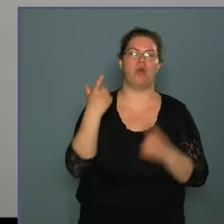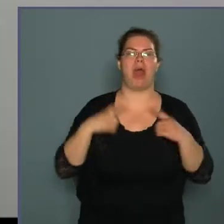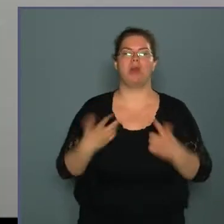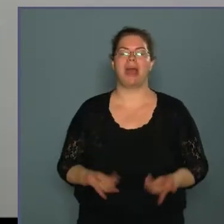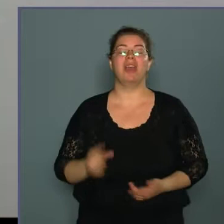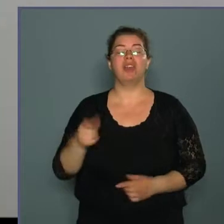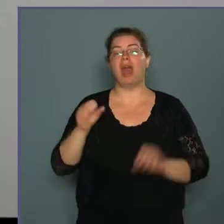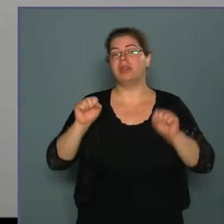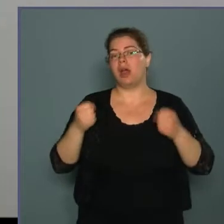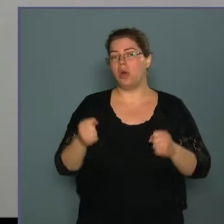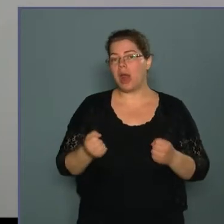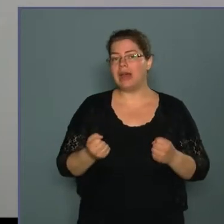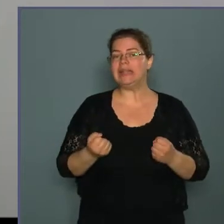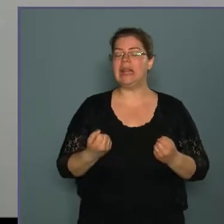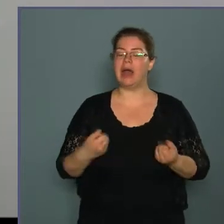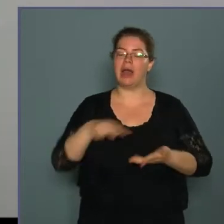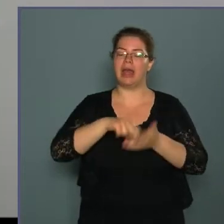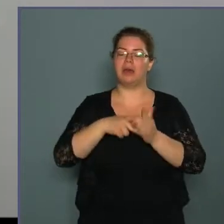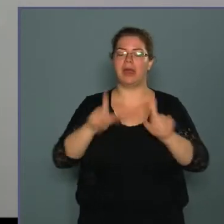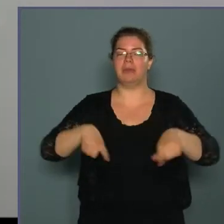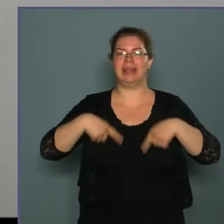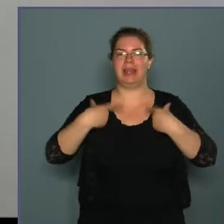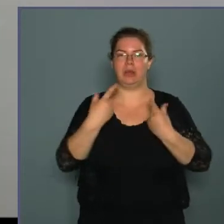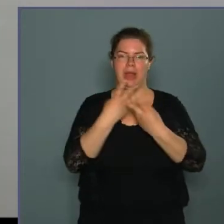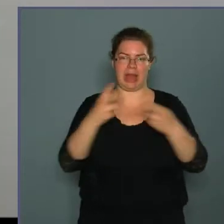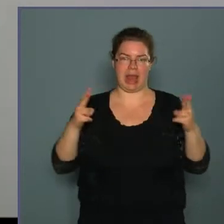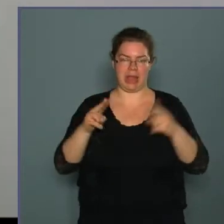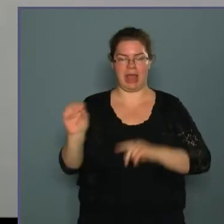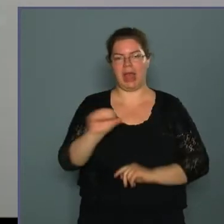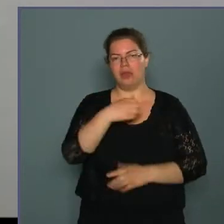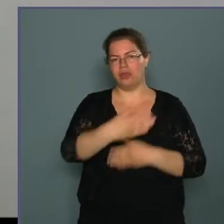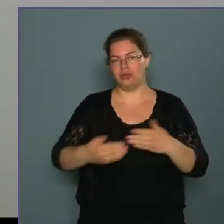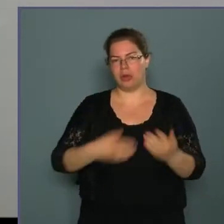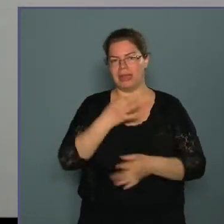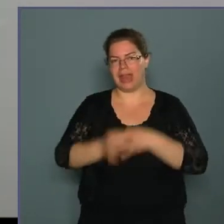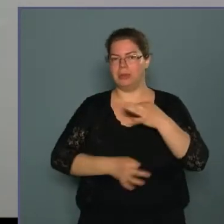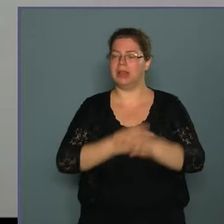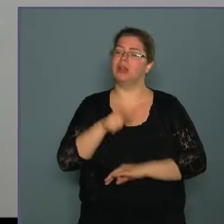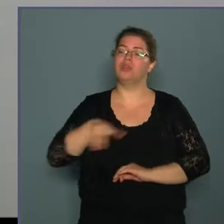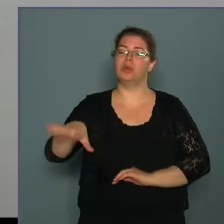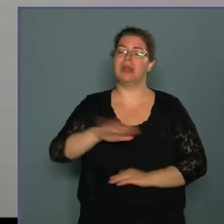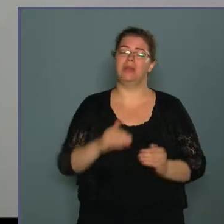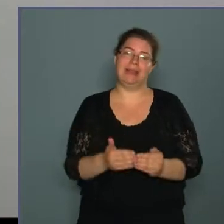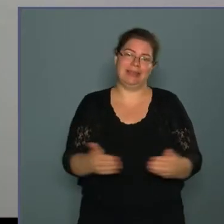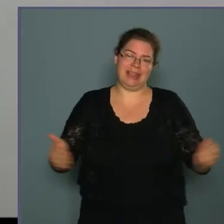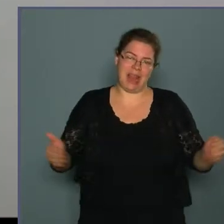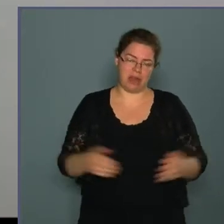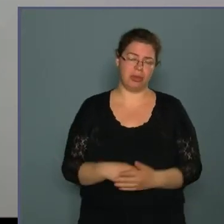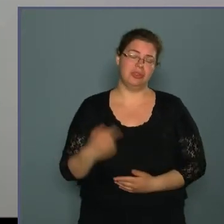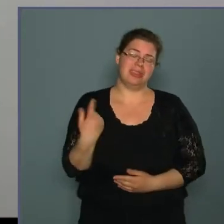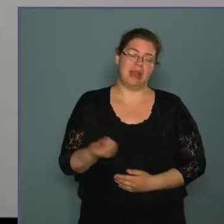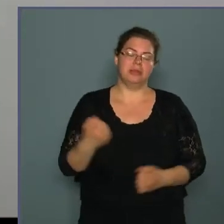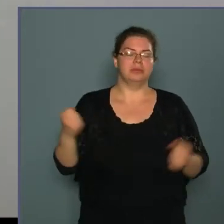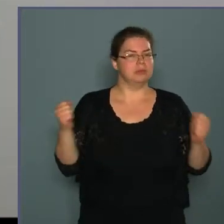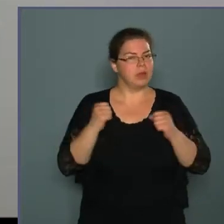De gyakorlatilag a kerületben élőket látják el. Elsősorban természetesen ennél az ő területük szélesebb, és nekünk ez